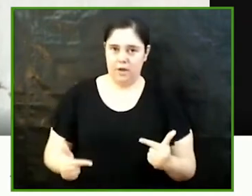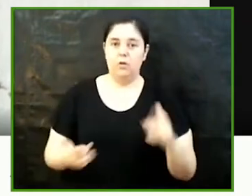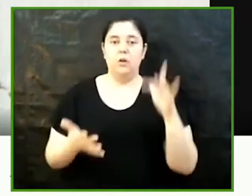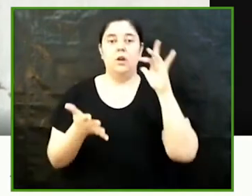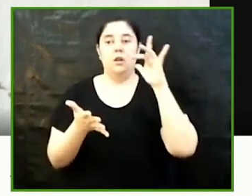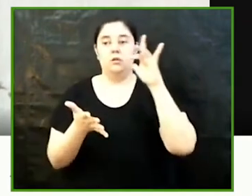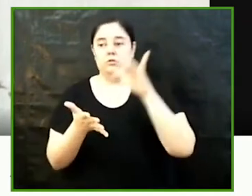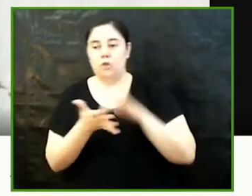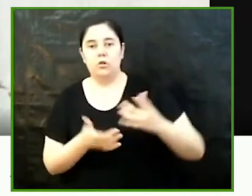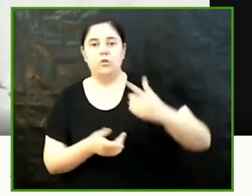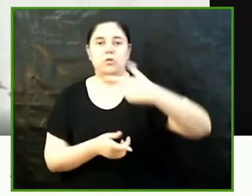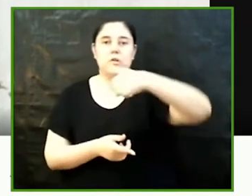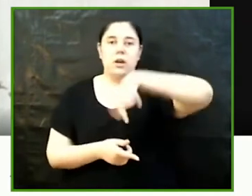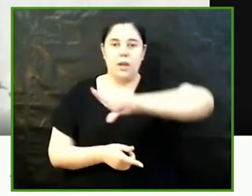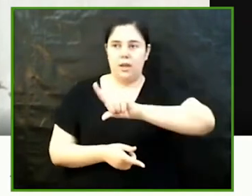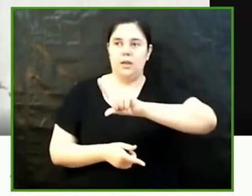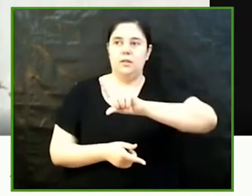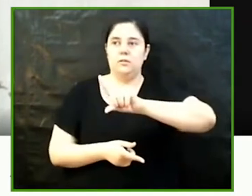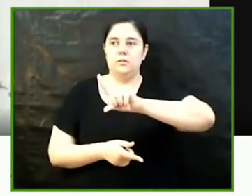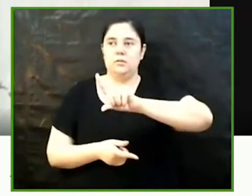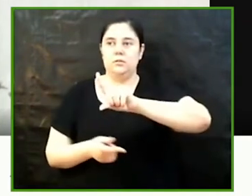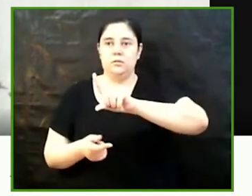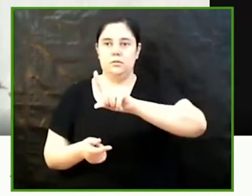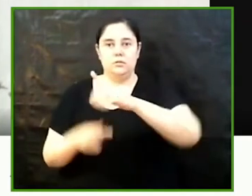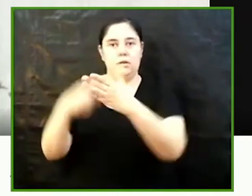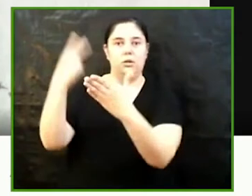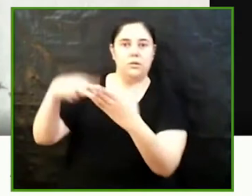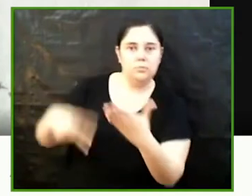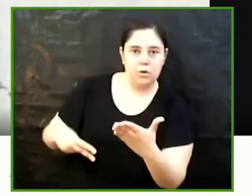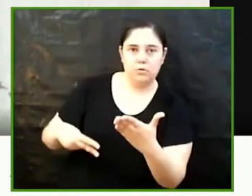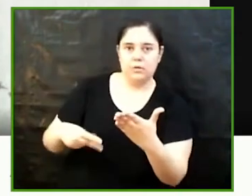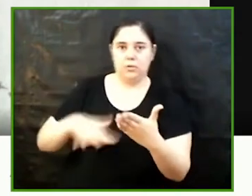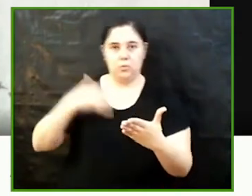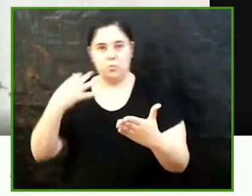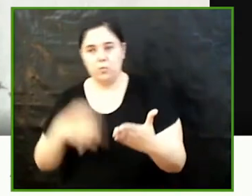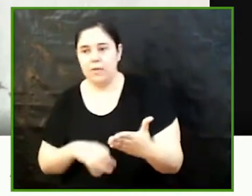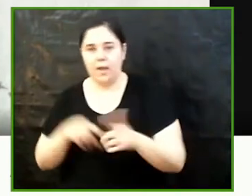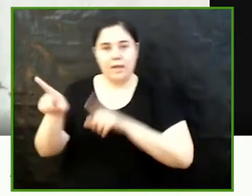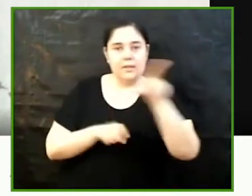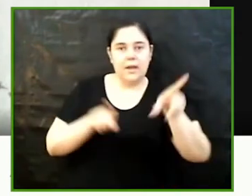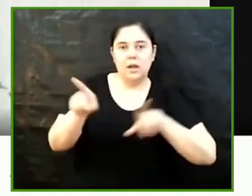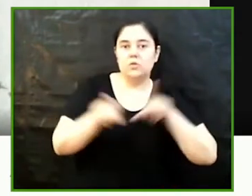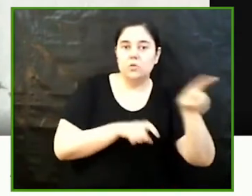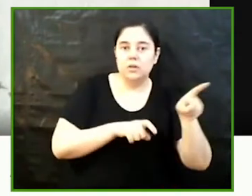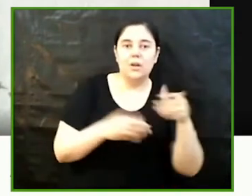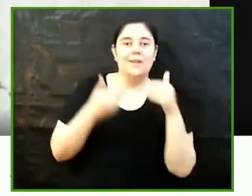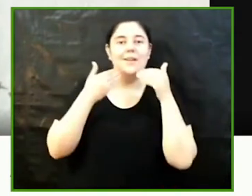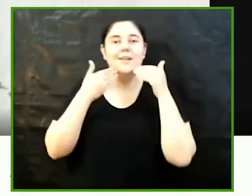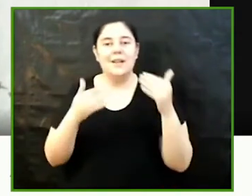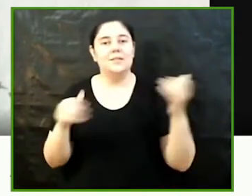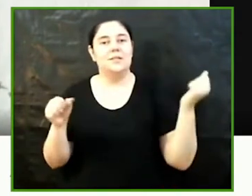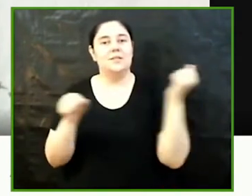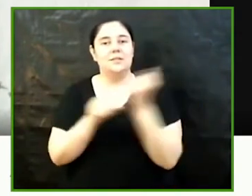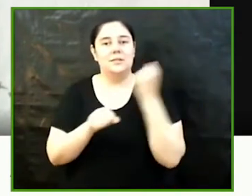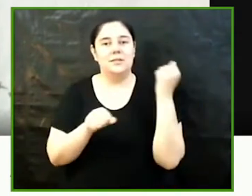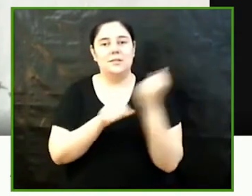gran sort de llegir i de poder escollir, han estat fruit d'una tasca en la